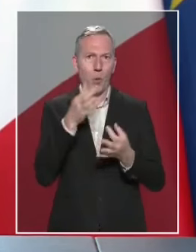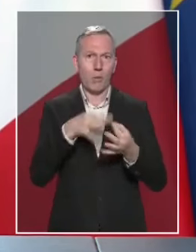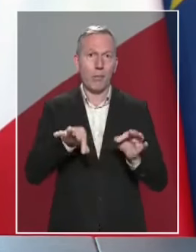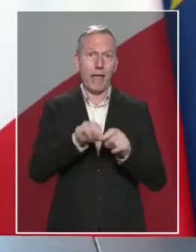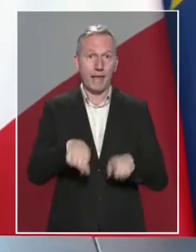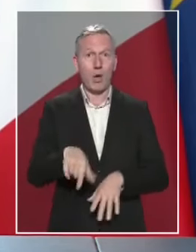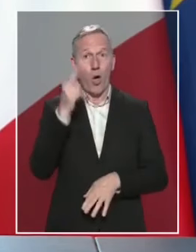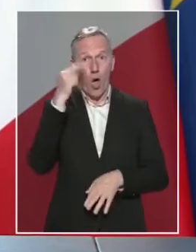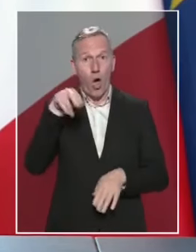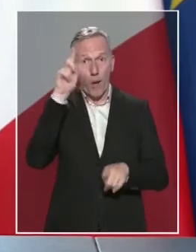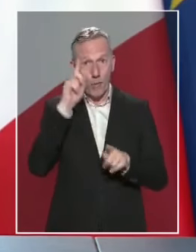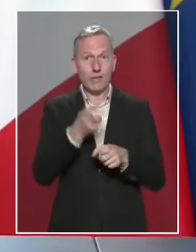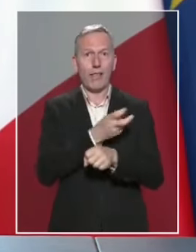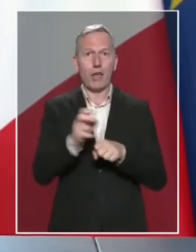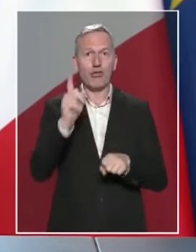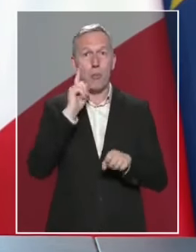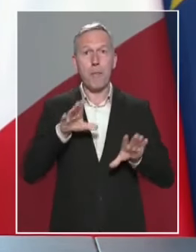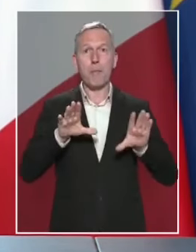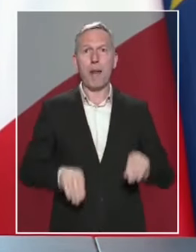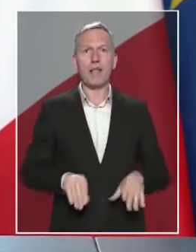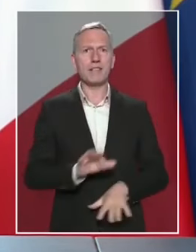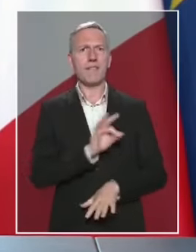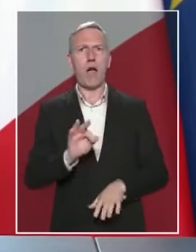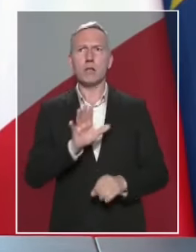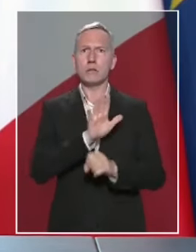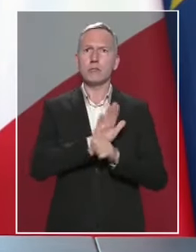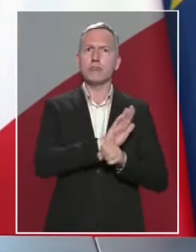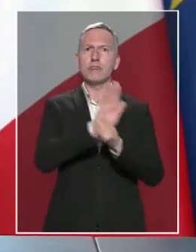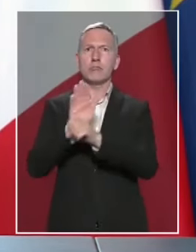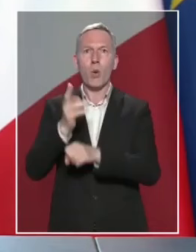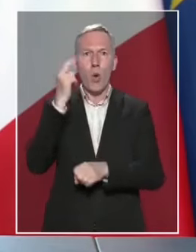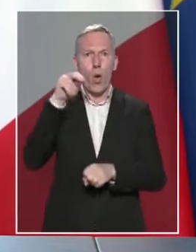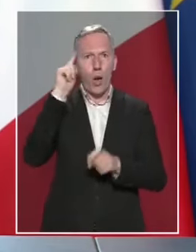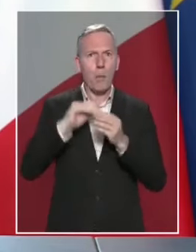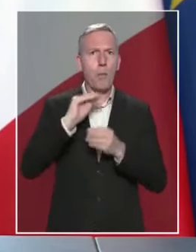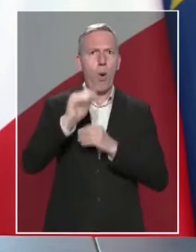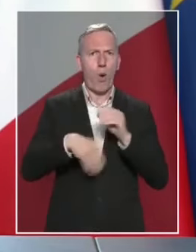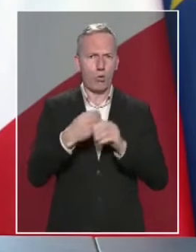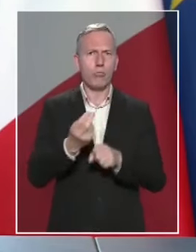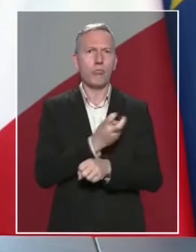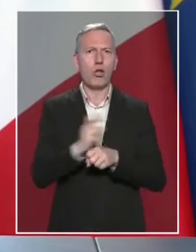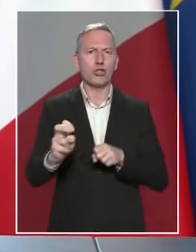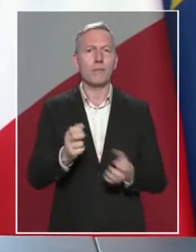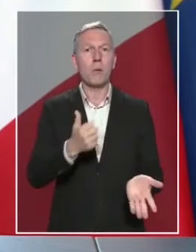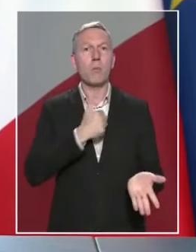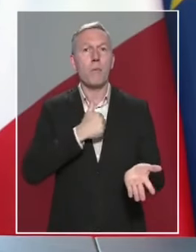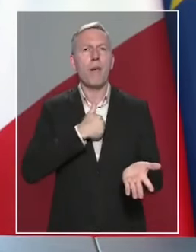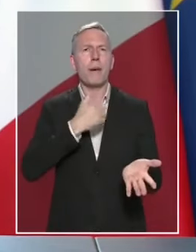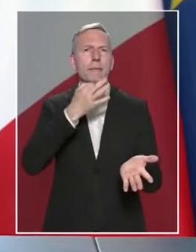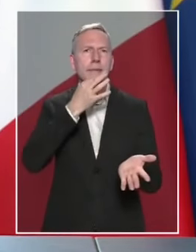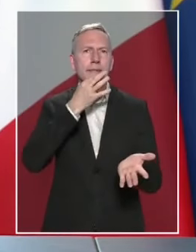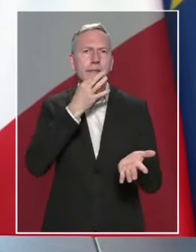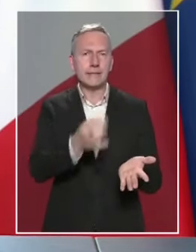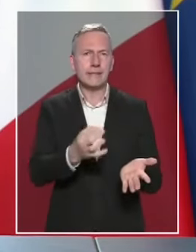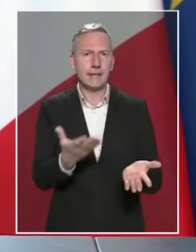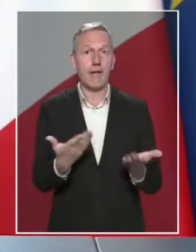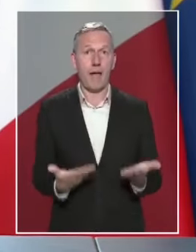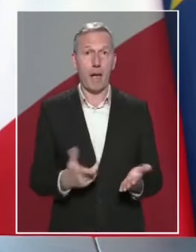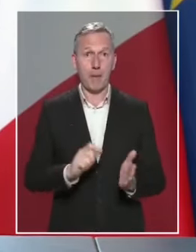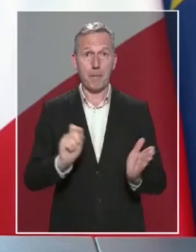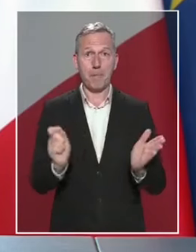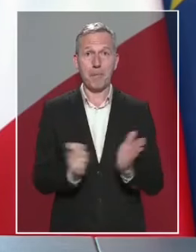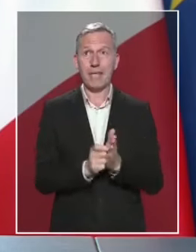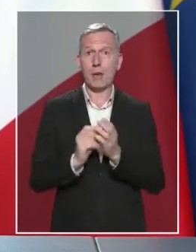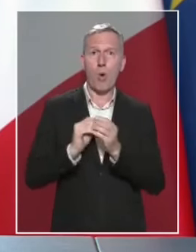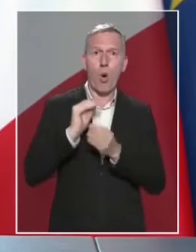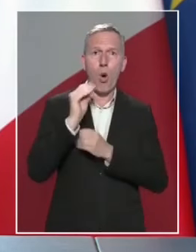la place de la France en Europe et dans le monde. Et je le dis alors même que nous venons de célébrer avec le